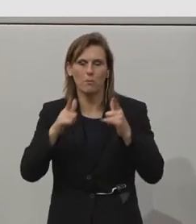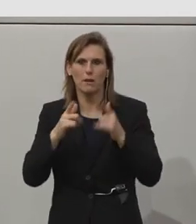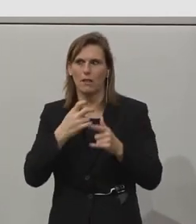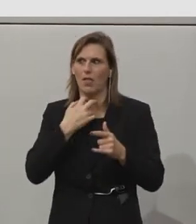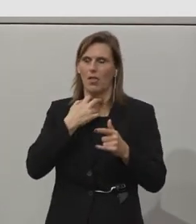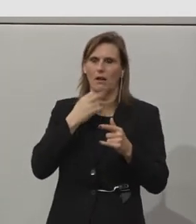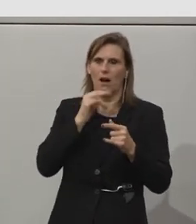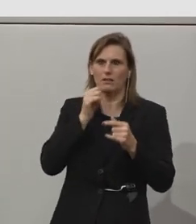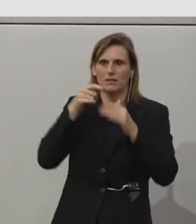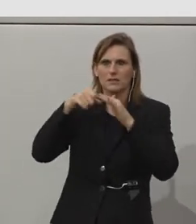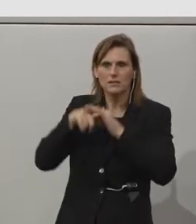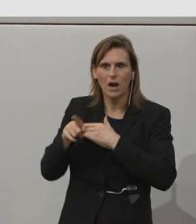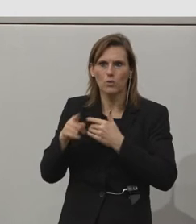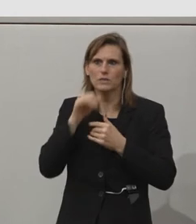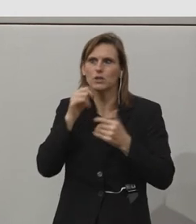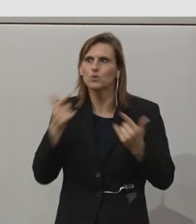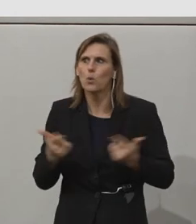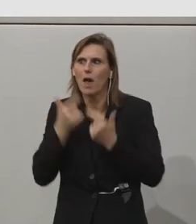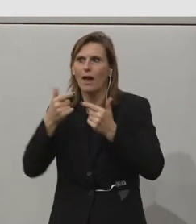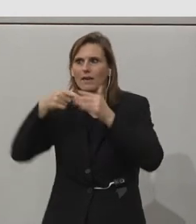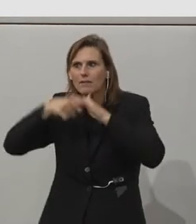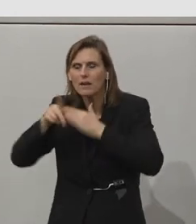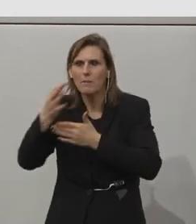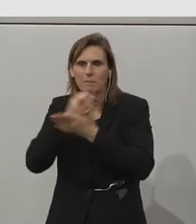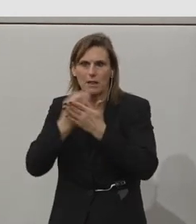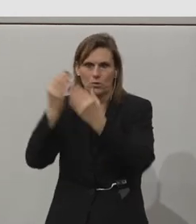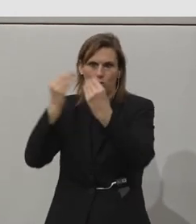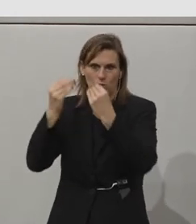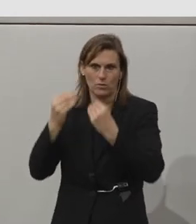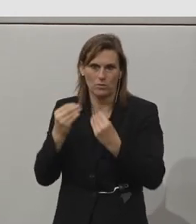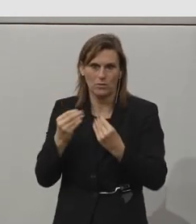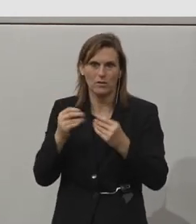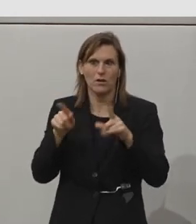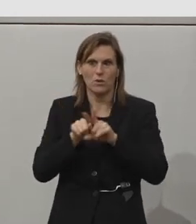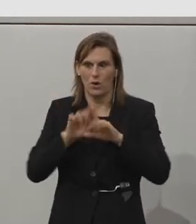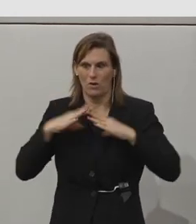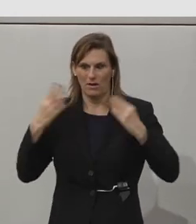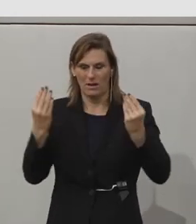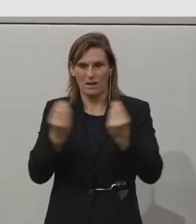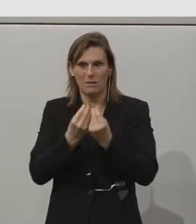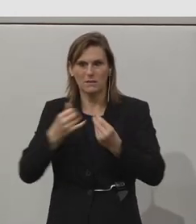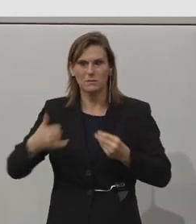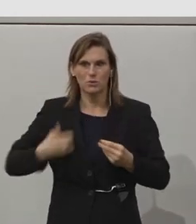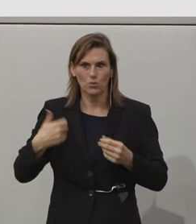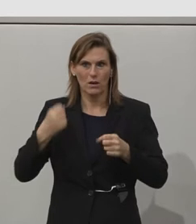Mobilität keinen so leichten Zugang zu Bildungsangeboten haben. Dann werden wir gemeinsam mit den Jugendlichen